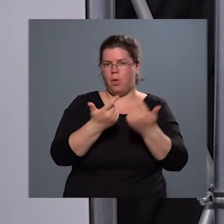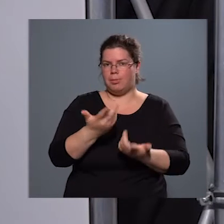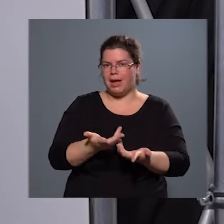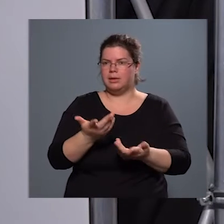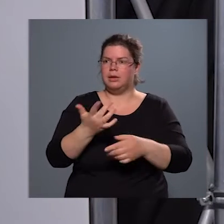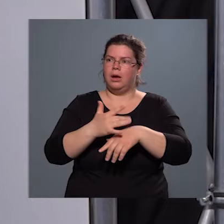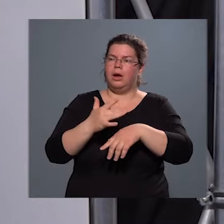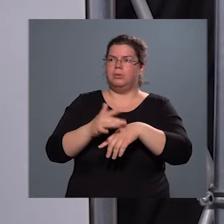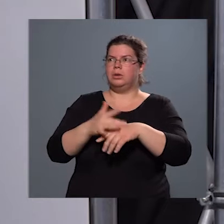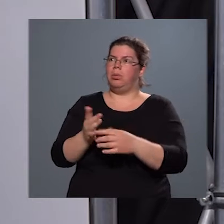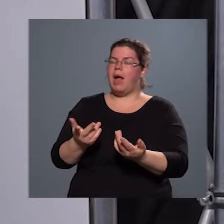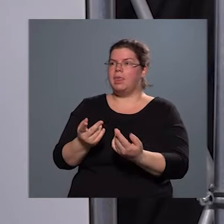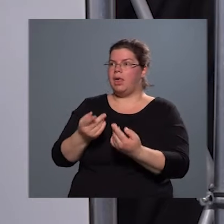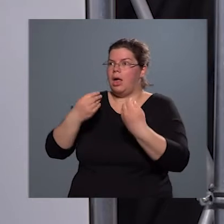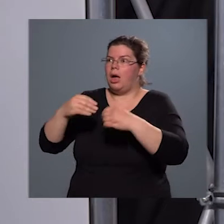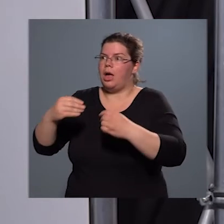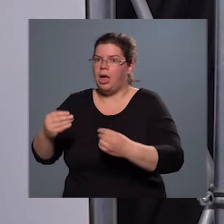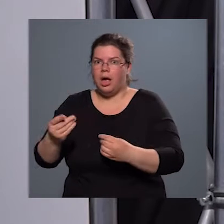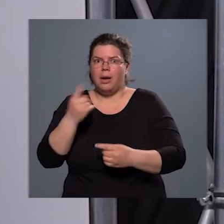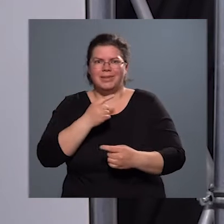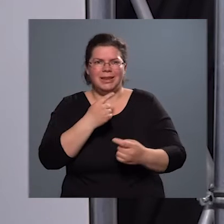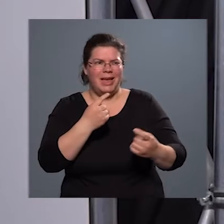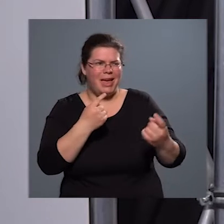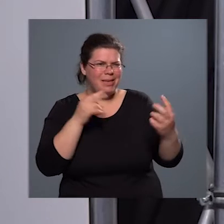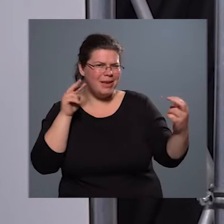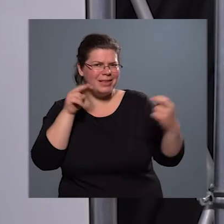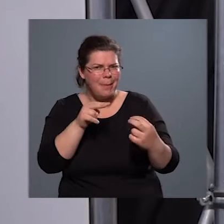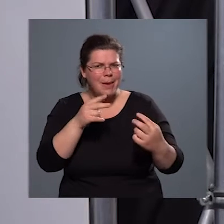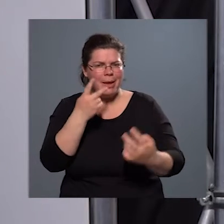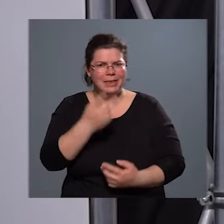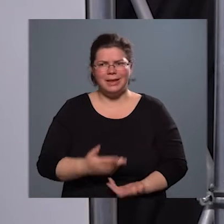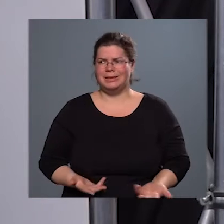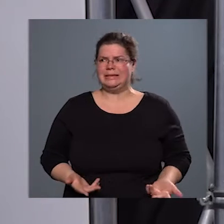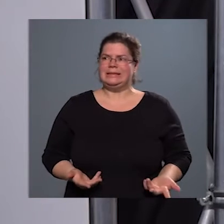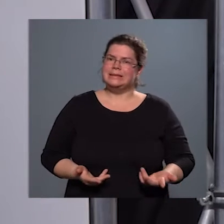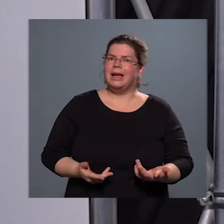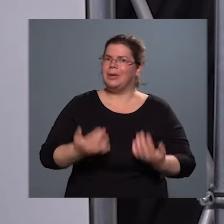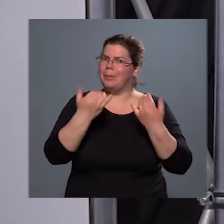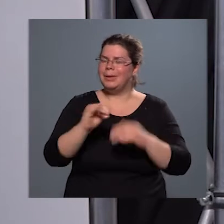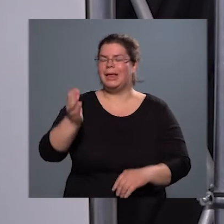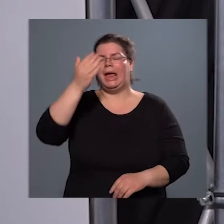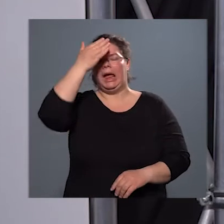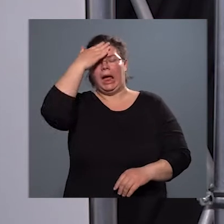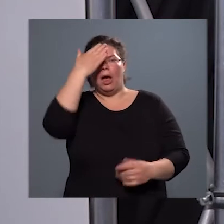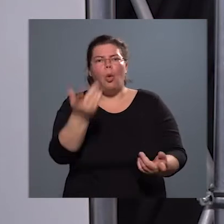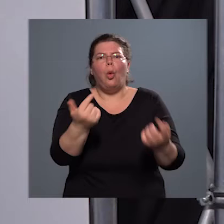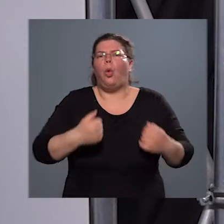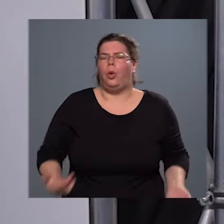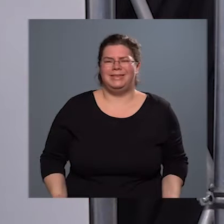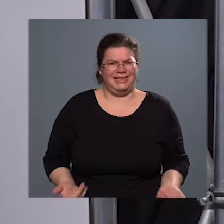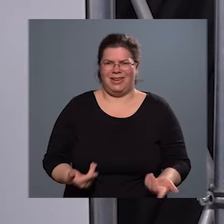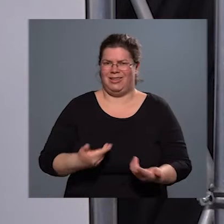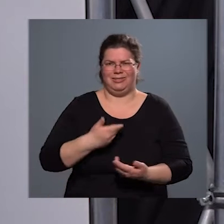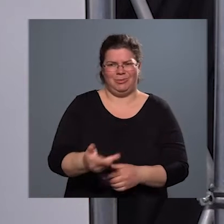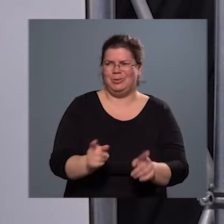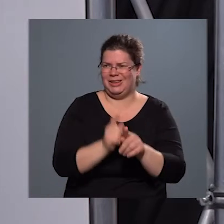validálni, amelyet, hogyha egymás szemébe nézzünk mélyen, akkor mindenki a fejét fogja, hogy honnan jutott